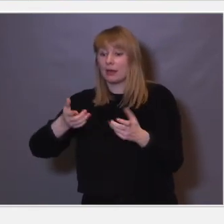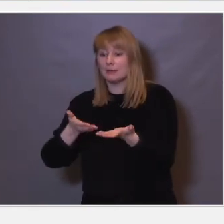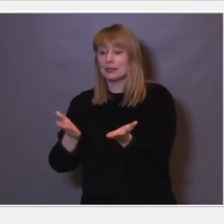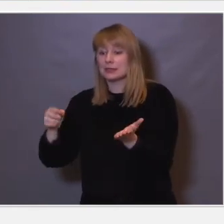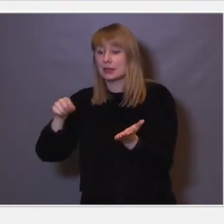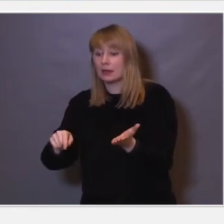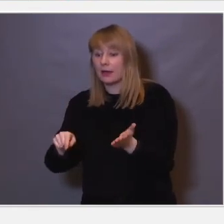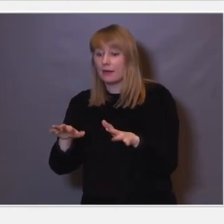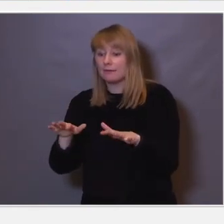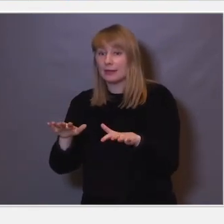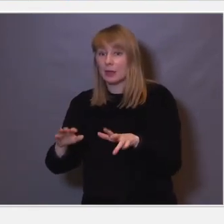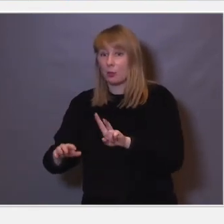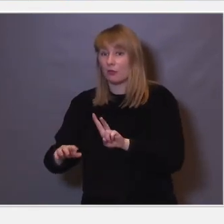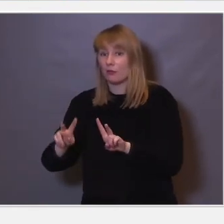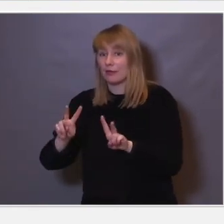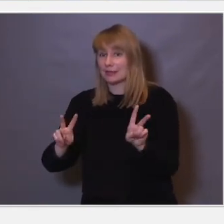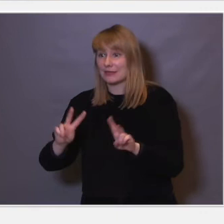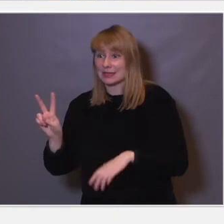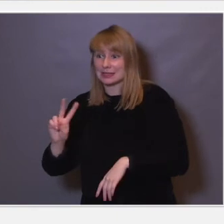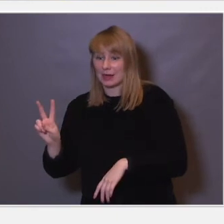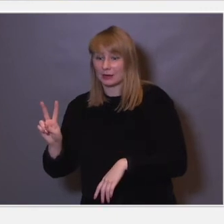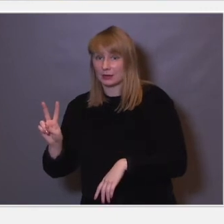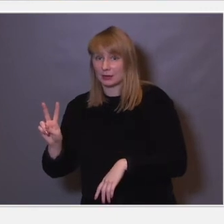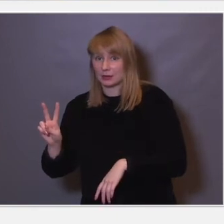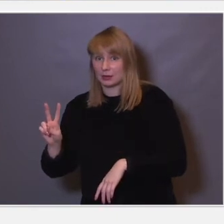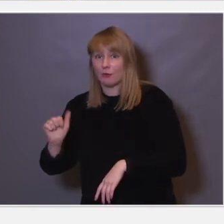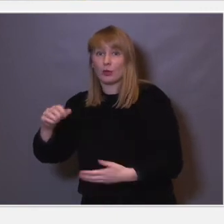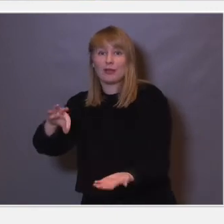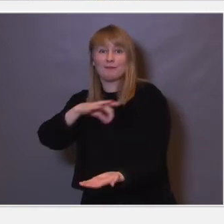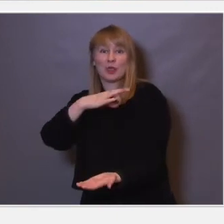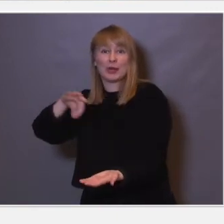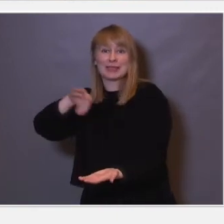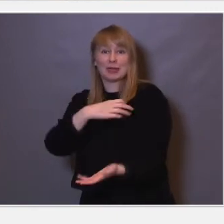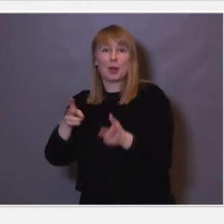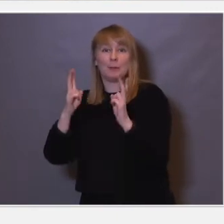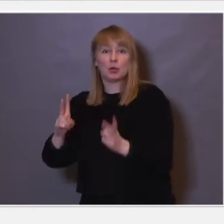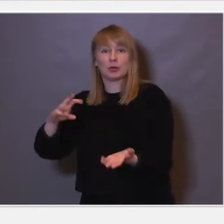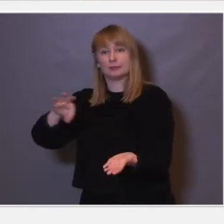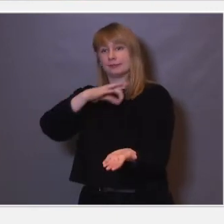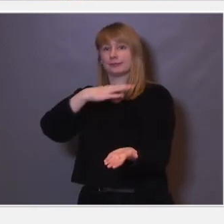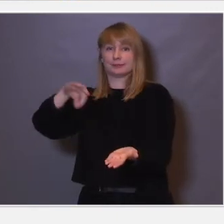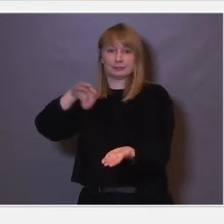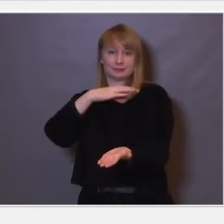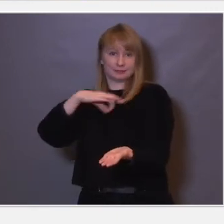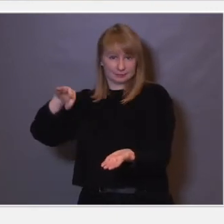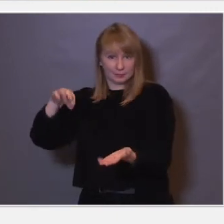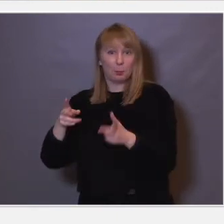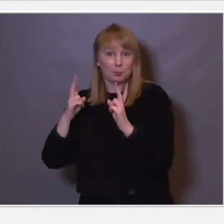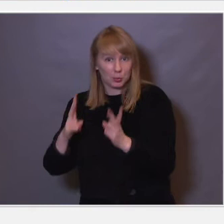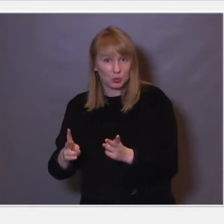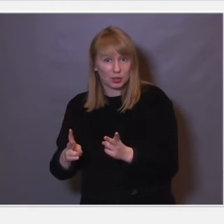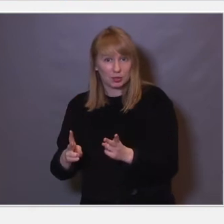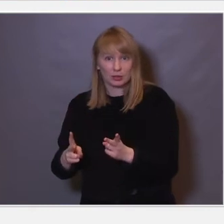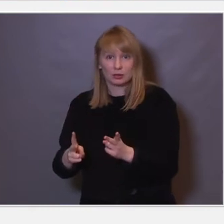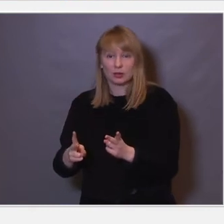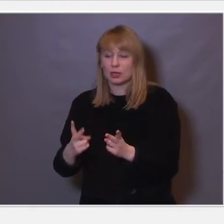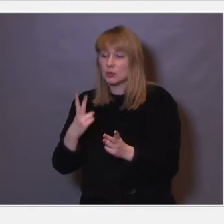fingrene på venstre hånd, og dette her er vist for fiolinspillere som bruker venstre hånden for å spille fiolin. Og da ser